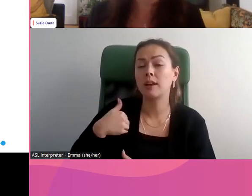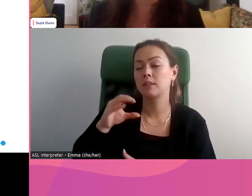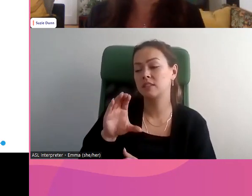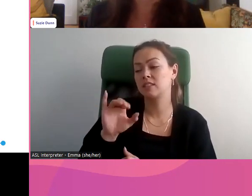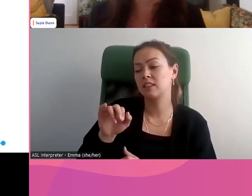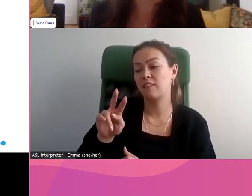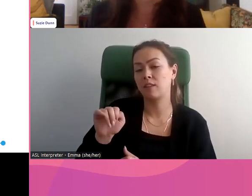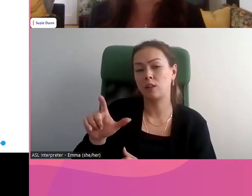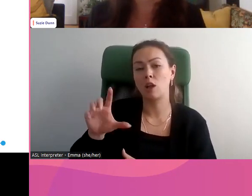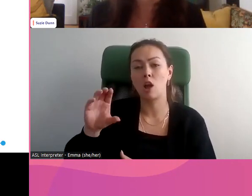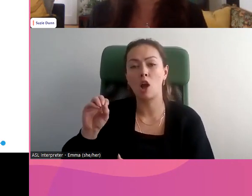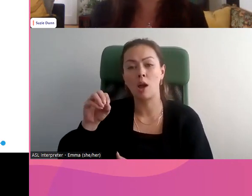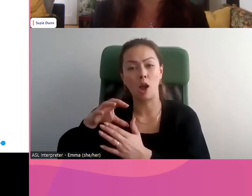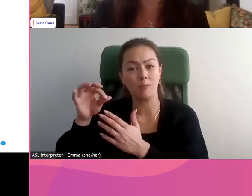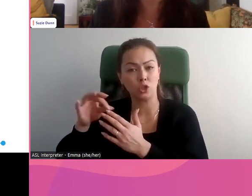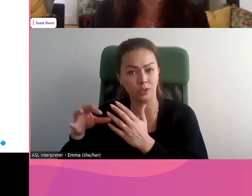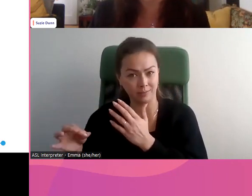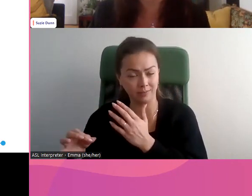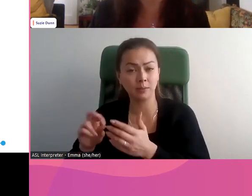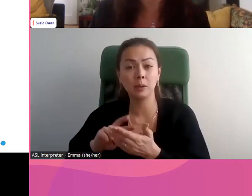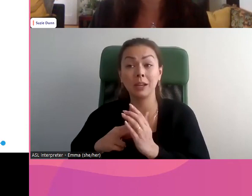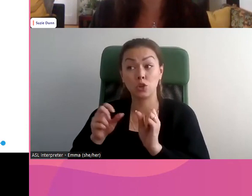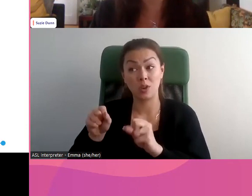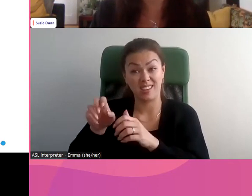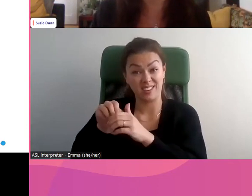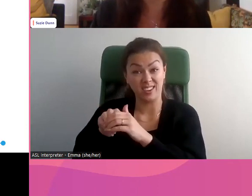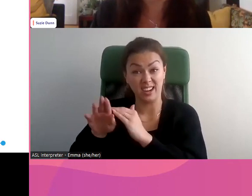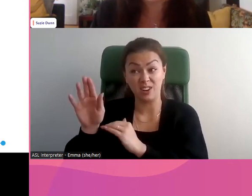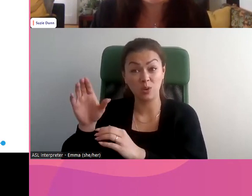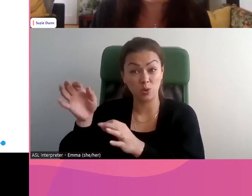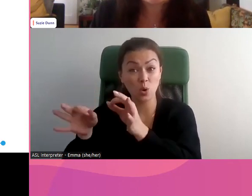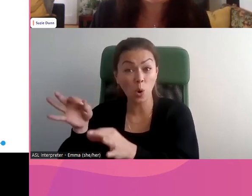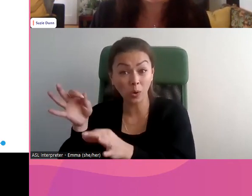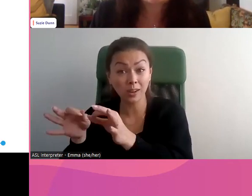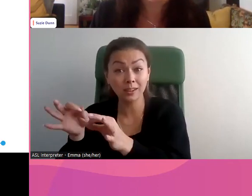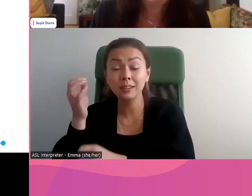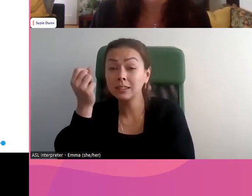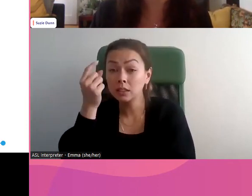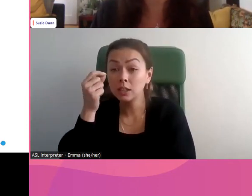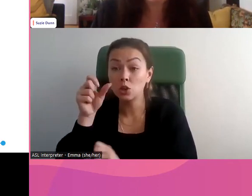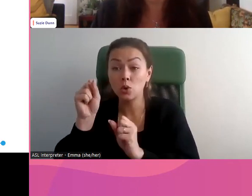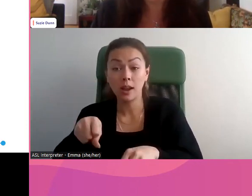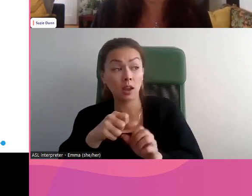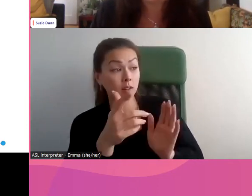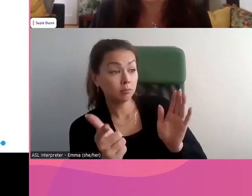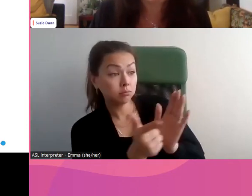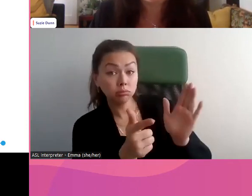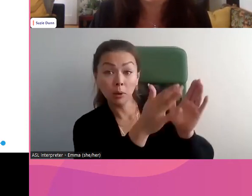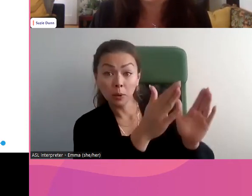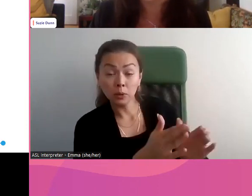Et donc, l'avantage du droit civil, c'est que quelqu'un peut se présenter devant les tribunaux sans criminaliser la personne.